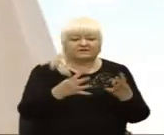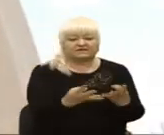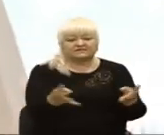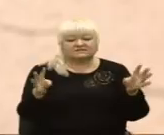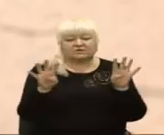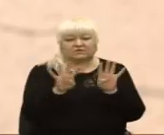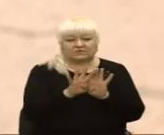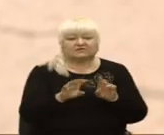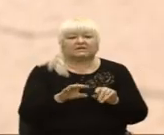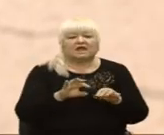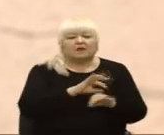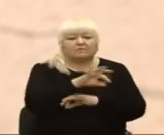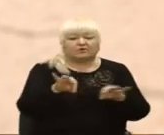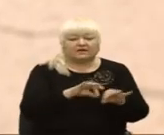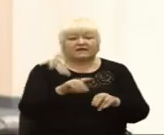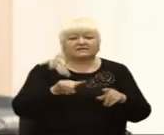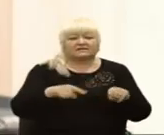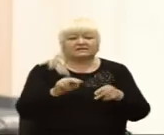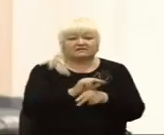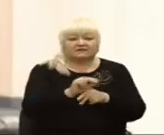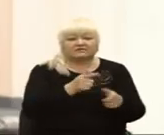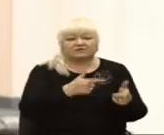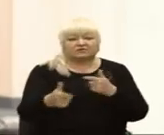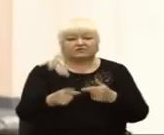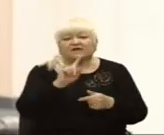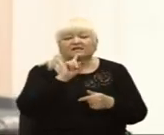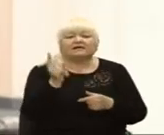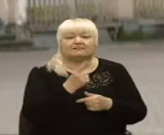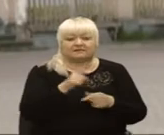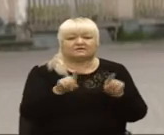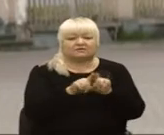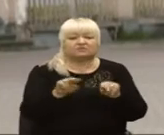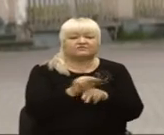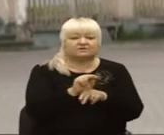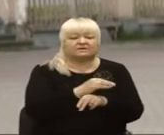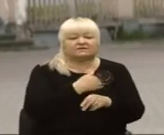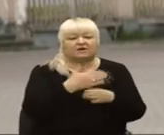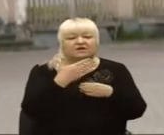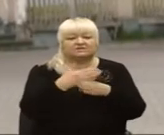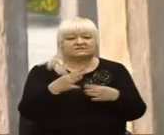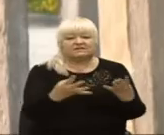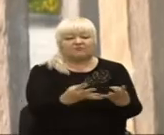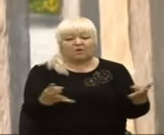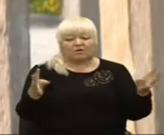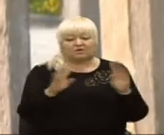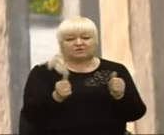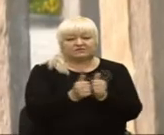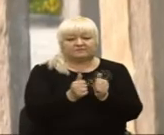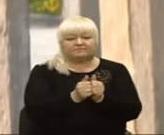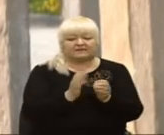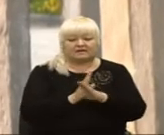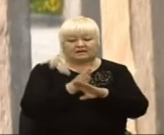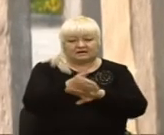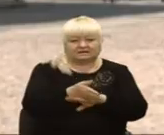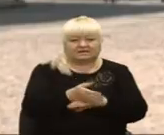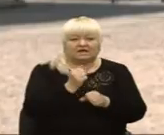арку. Проєкт реставрації готували близько року. Також відремонтувати хочуть частину огорожі біля арки. Роботи